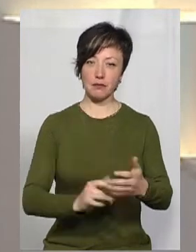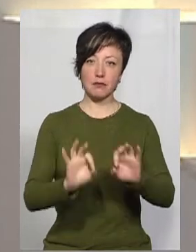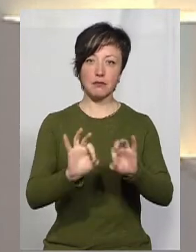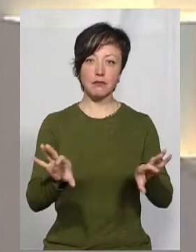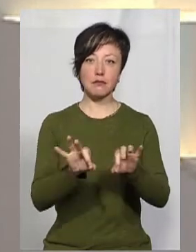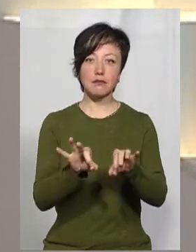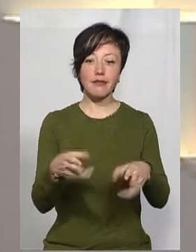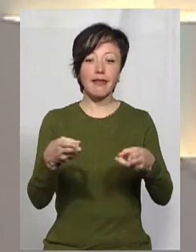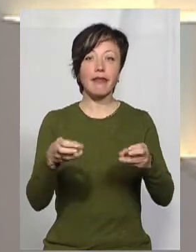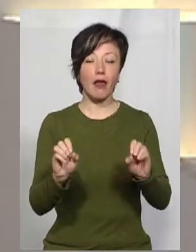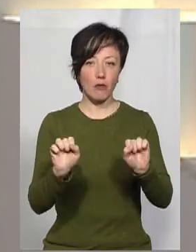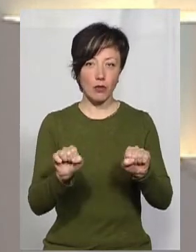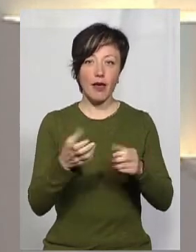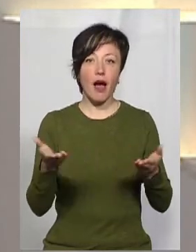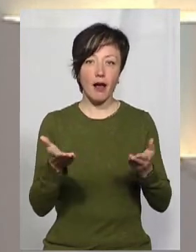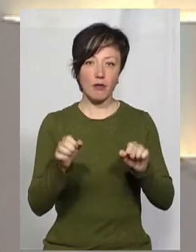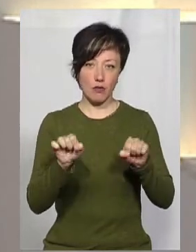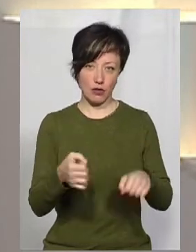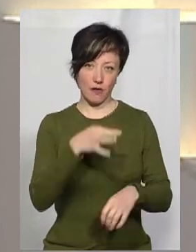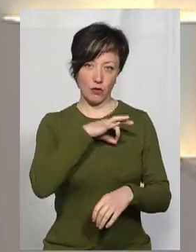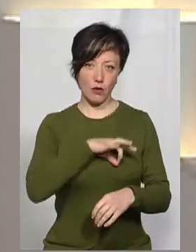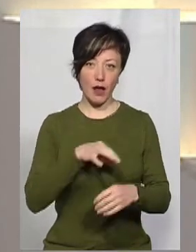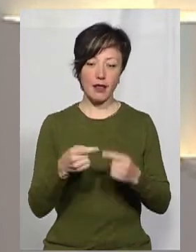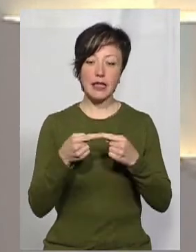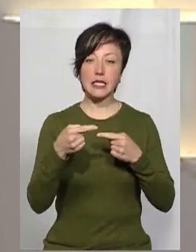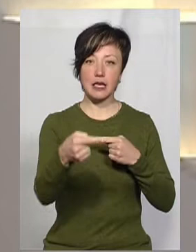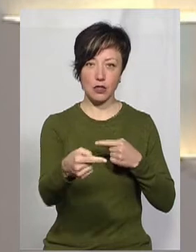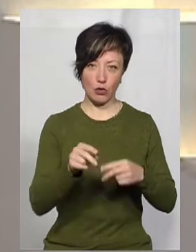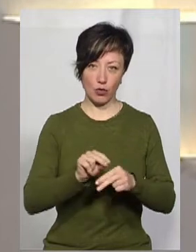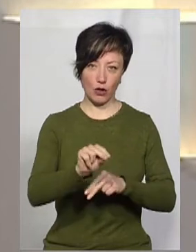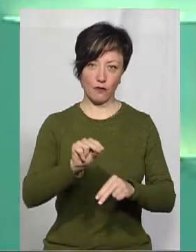платформ, які можна використовувати для дистанційного навчання.